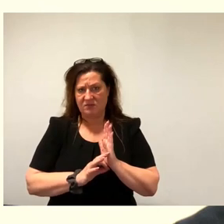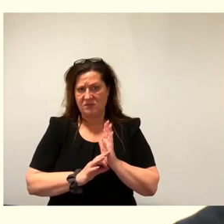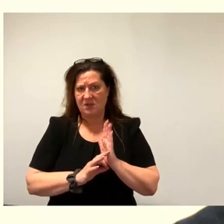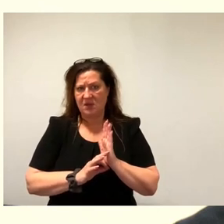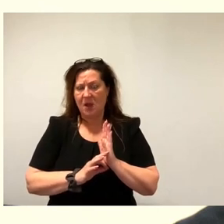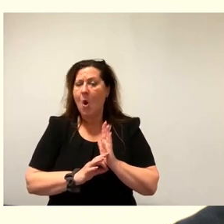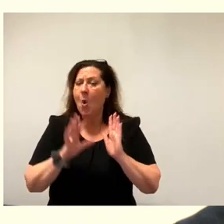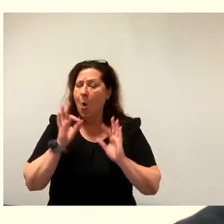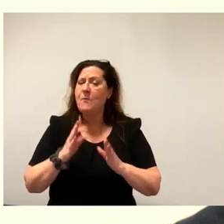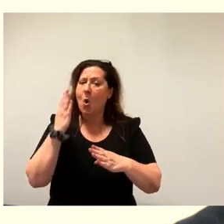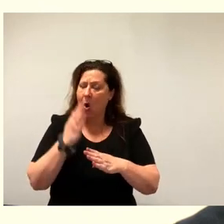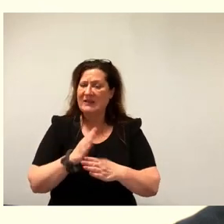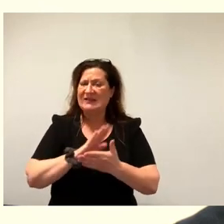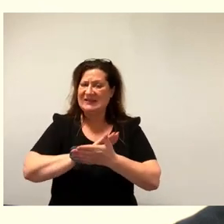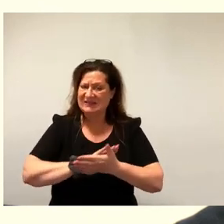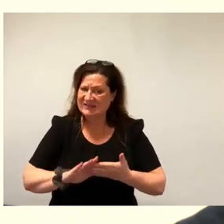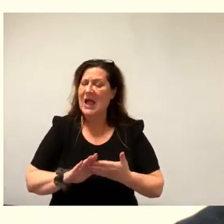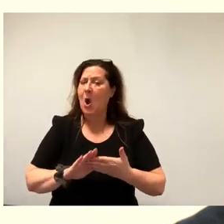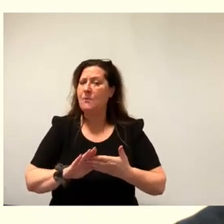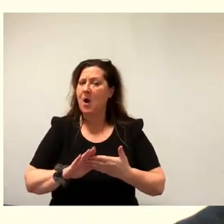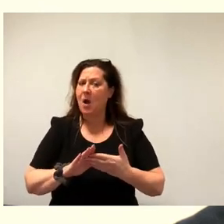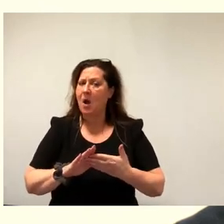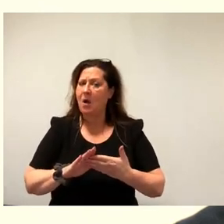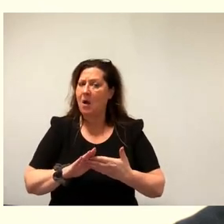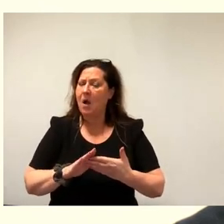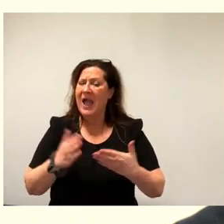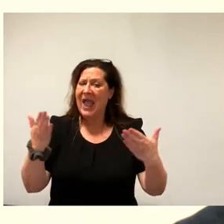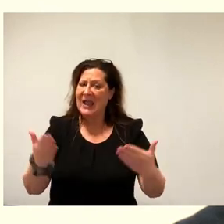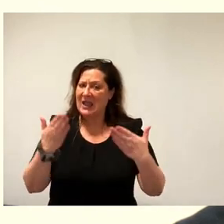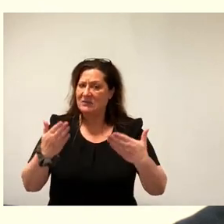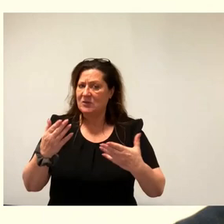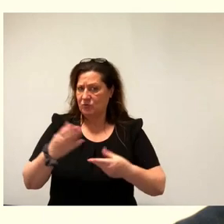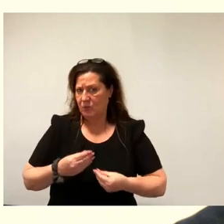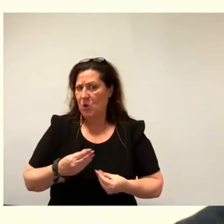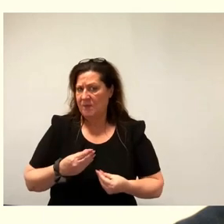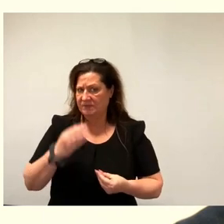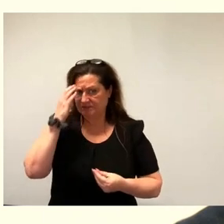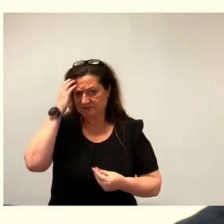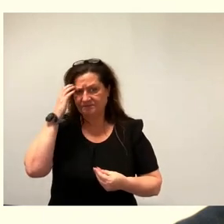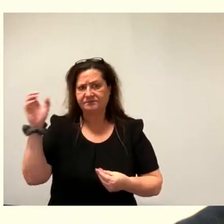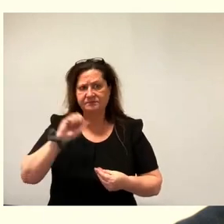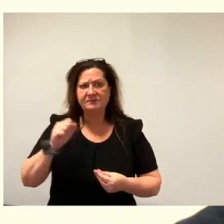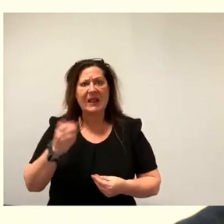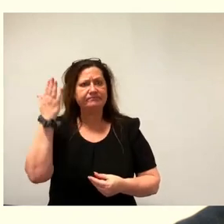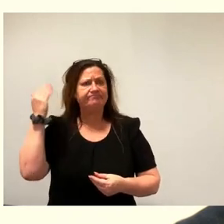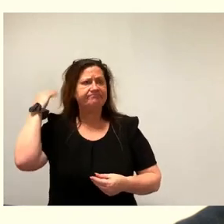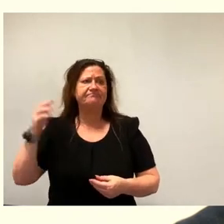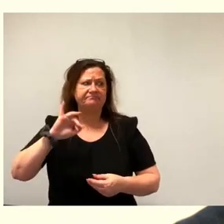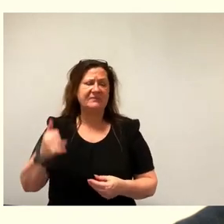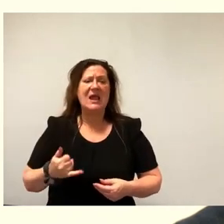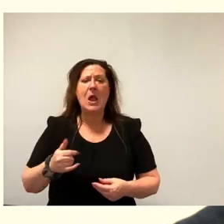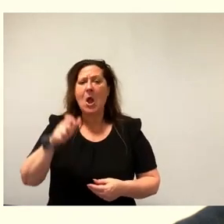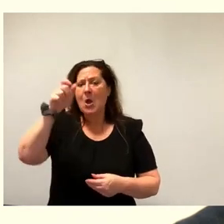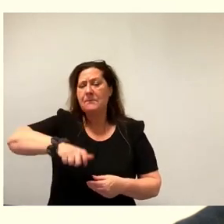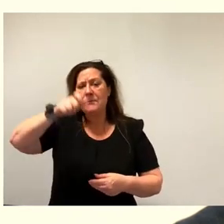und gesicherte Erkenntnisse für uns zu erbringen. Weil auch in den letzten Jahren die Bereitschaft der Bürgerinnen und